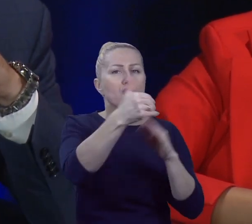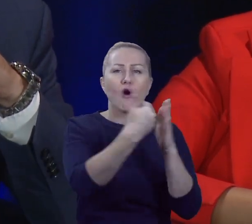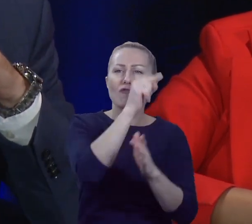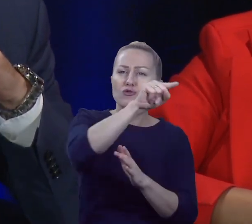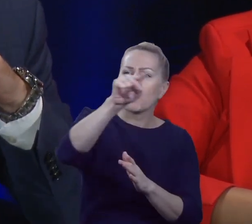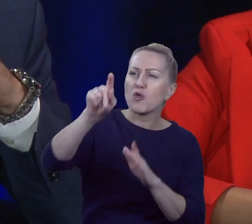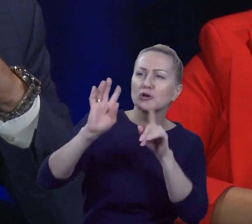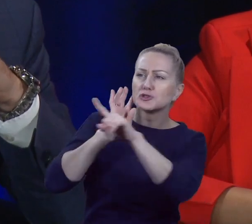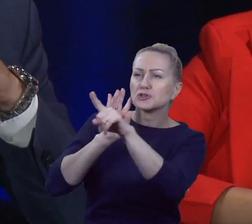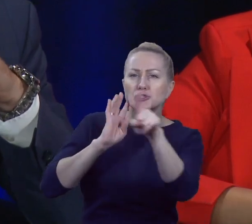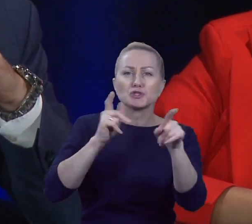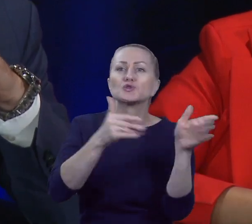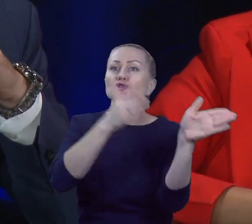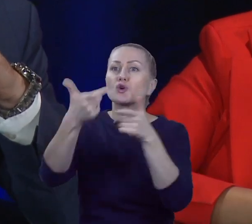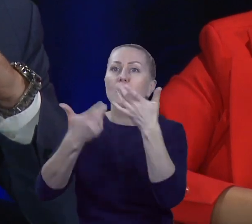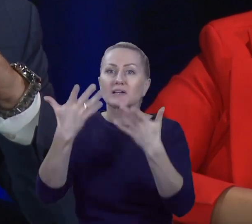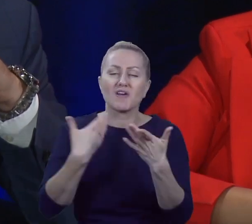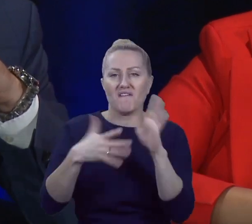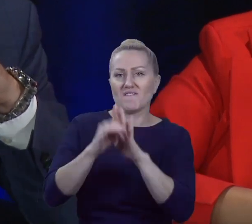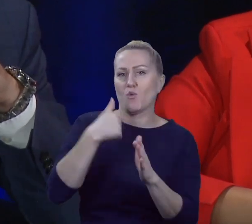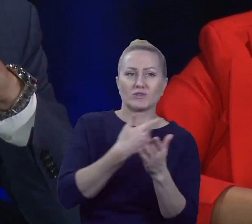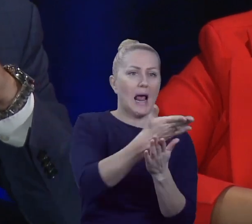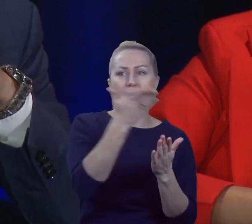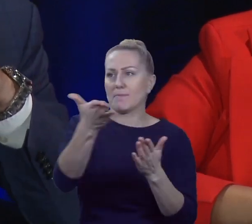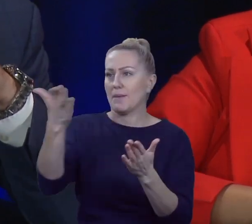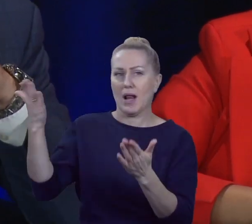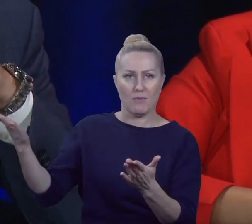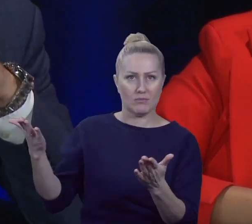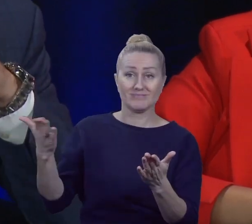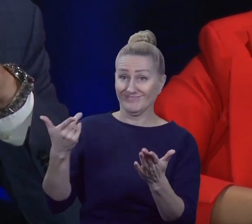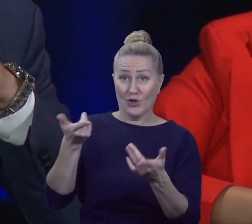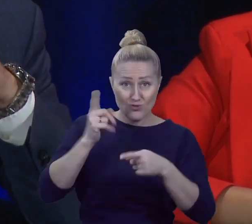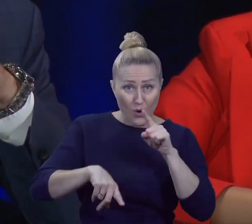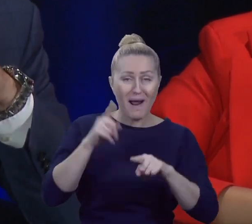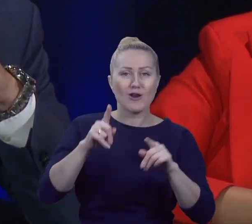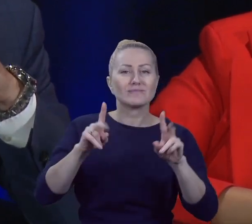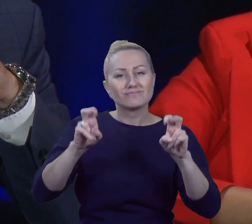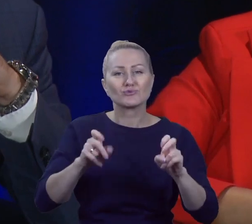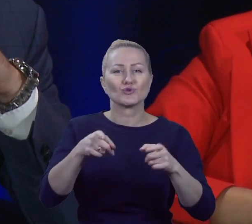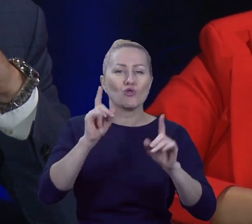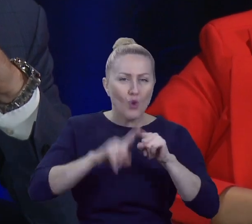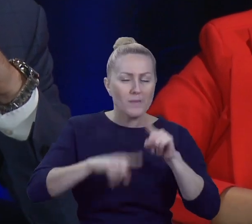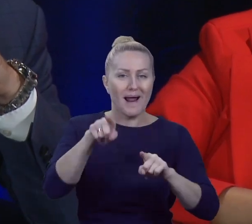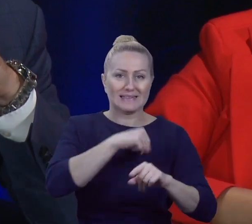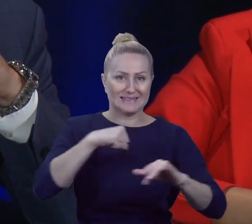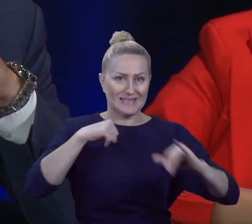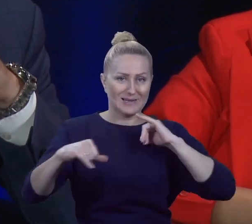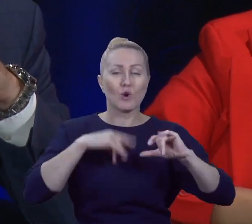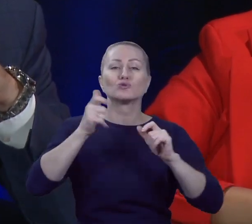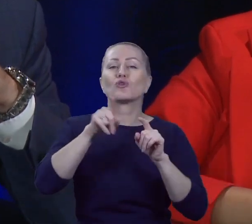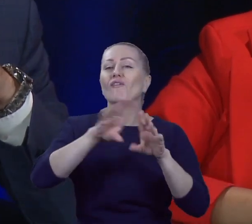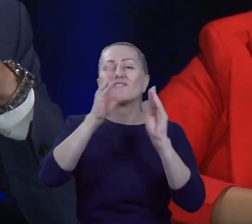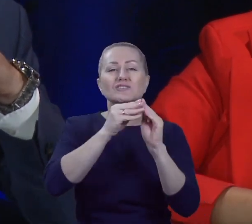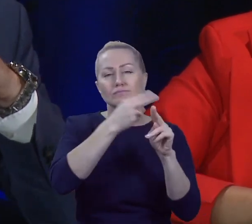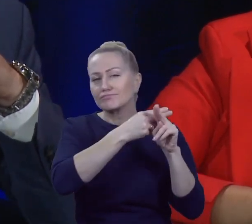kontrkandydaci na następną kadencję i stąd głosują. W dobrym, normalnym państwie, dobrej, normalnym samorządzie, gdzie wszystko jest realizowane tak,